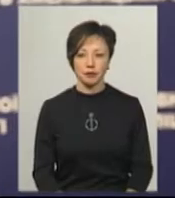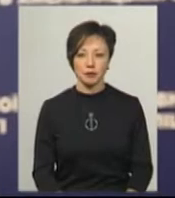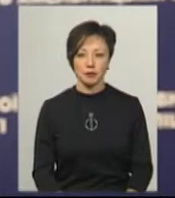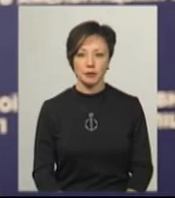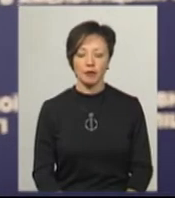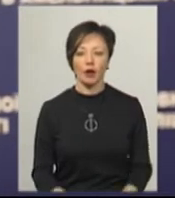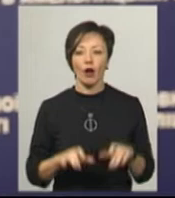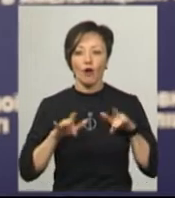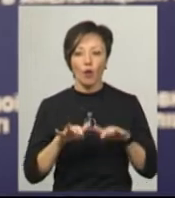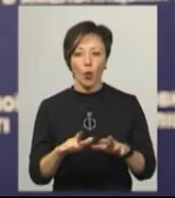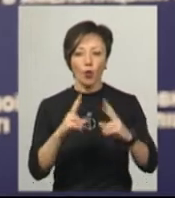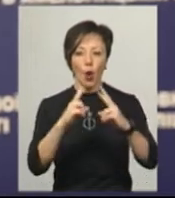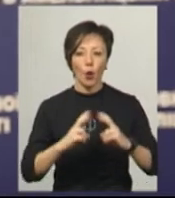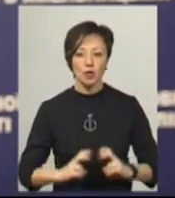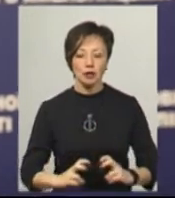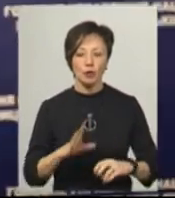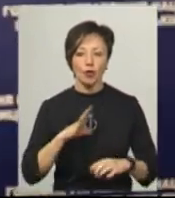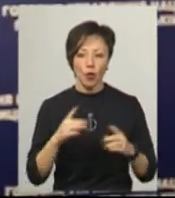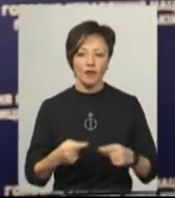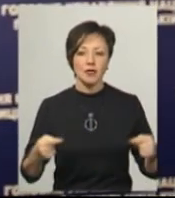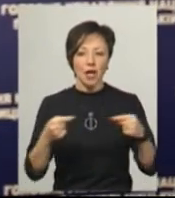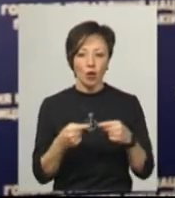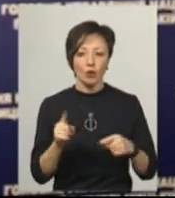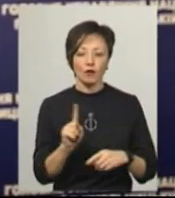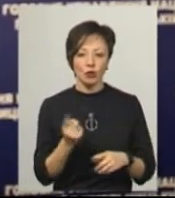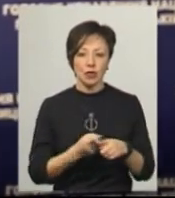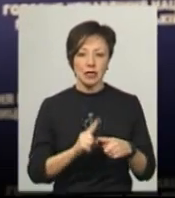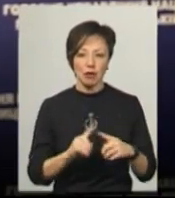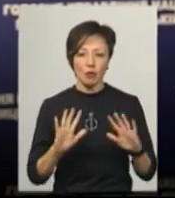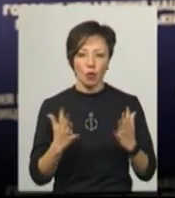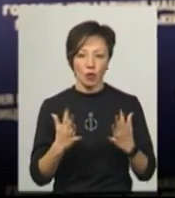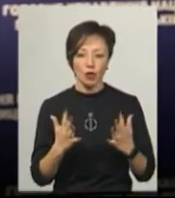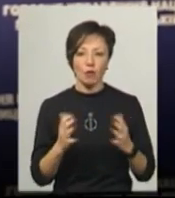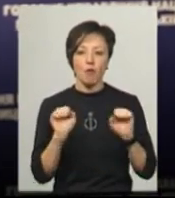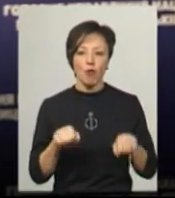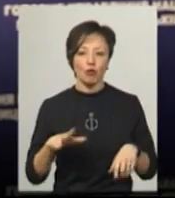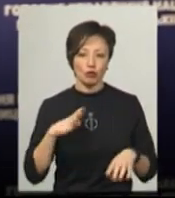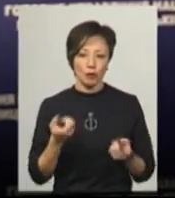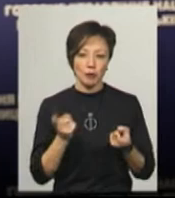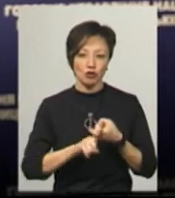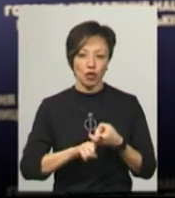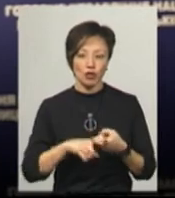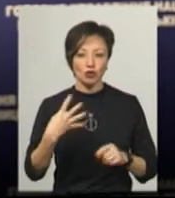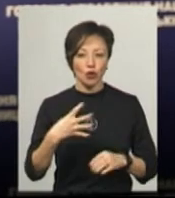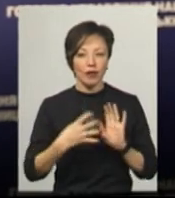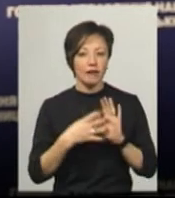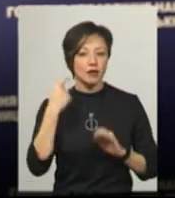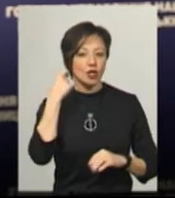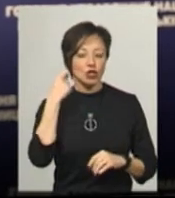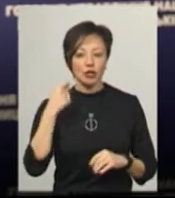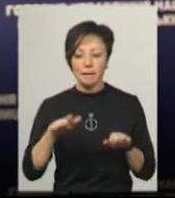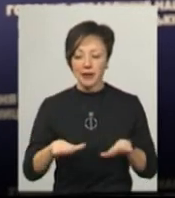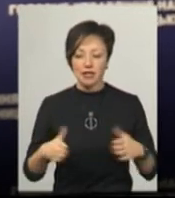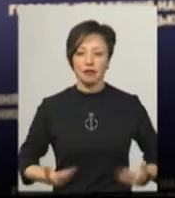В ході розслідування було встановлено, що до даної події може бути причетний 49-річний